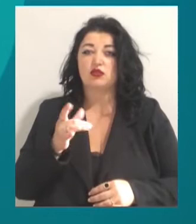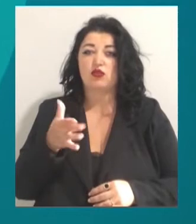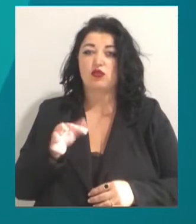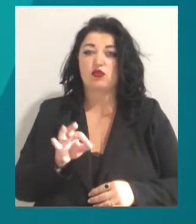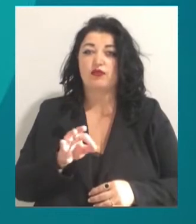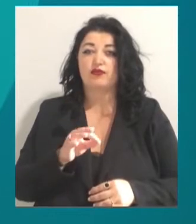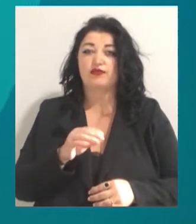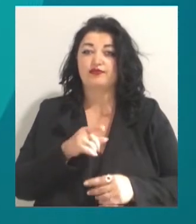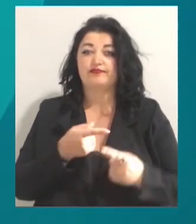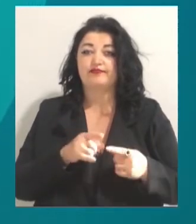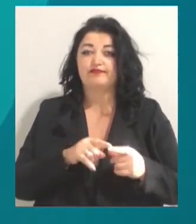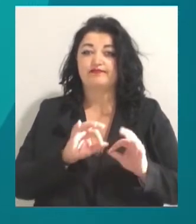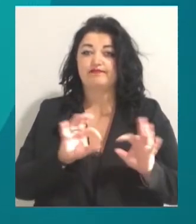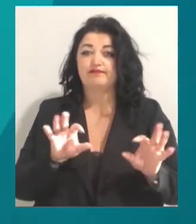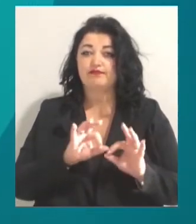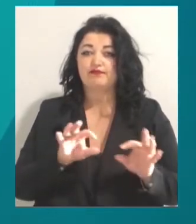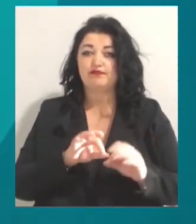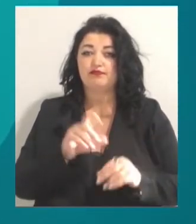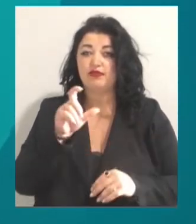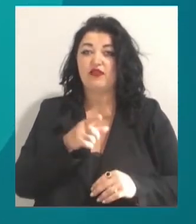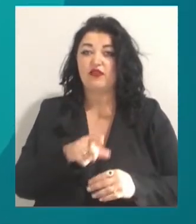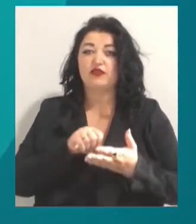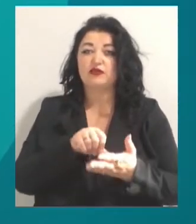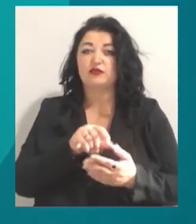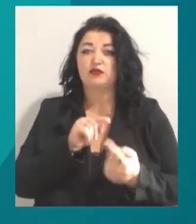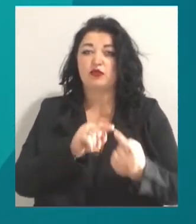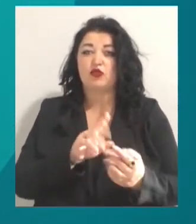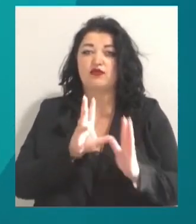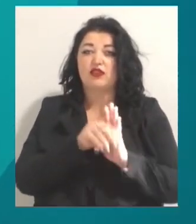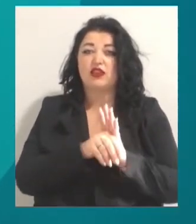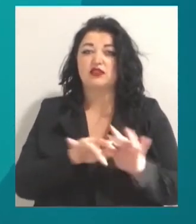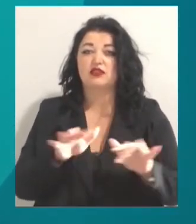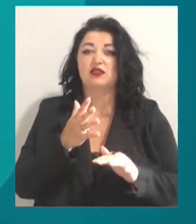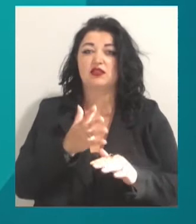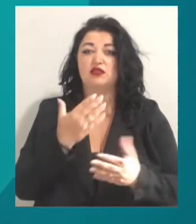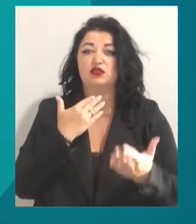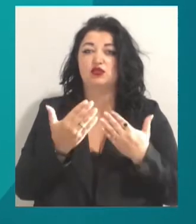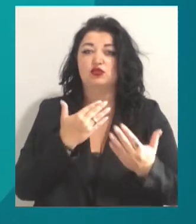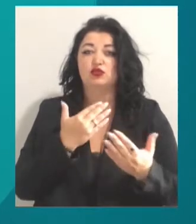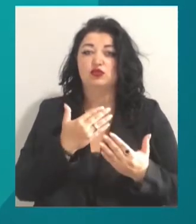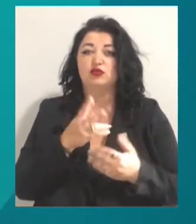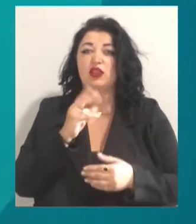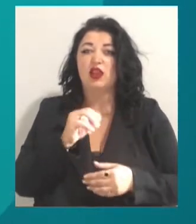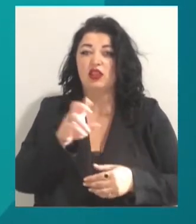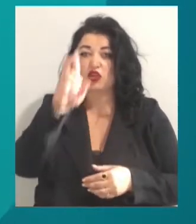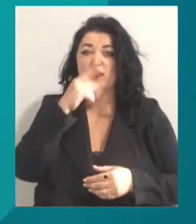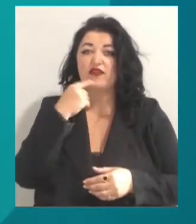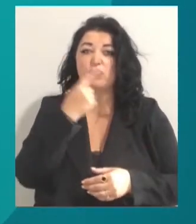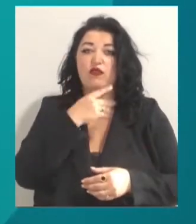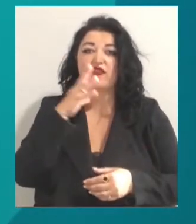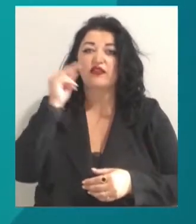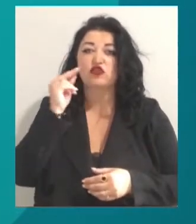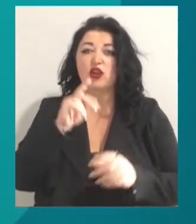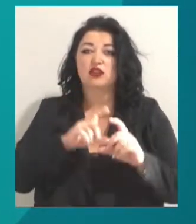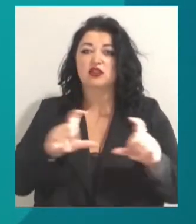«Руки геть відмови» Кирило Димов. Вони виступили проти внесенні змін, які стосуються, зокрема, системи викладання на державній мові в навчальних загладах.